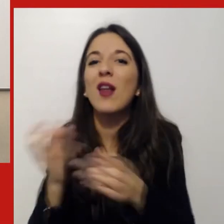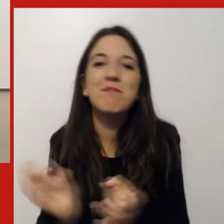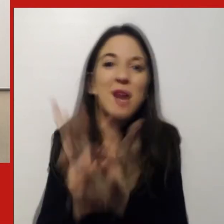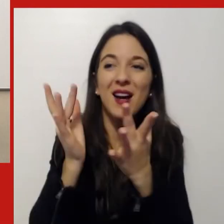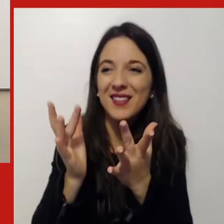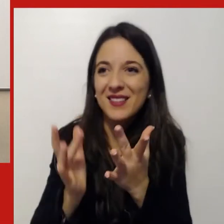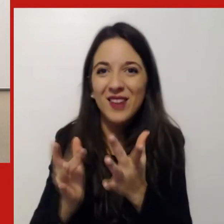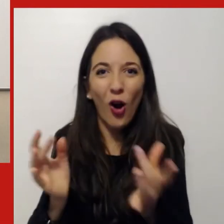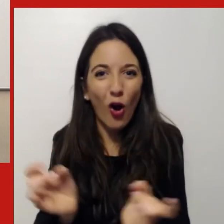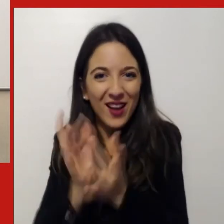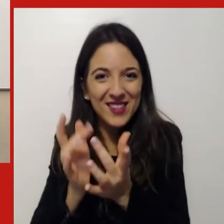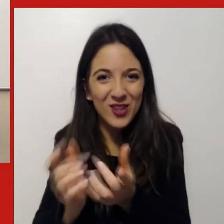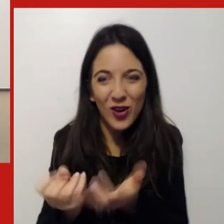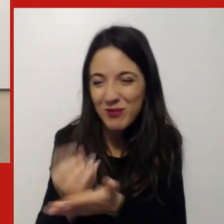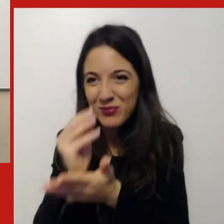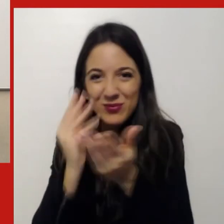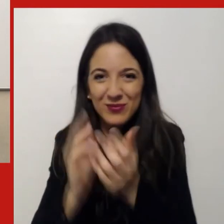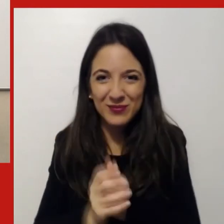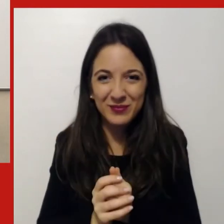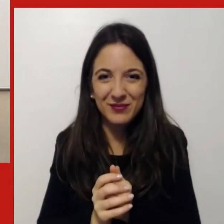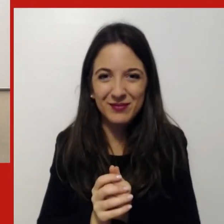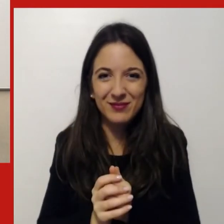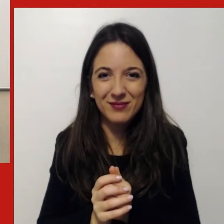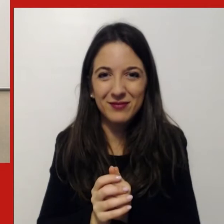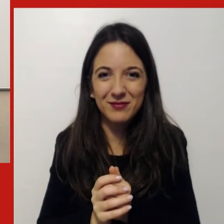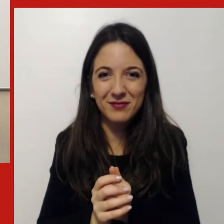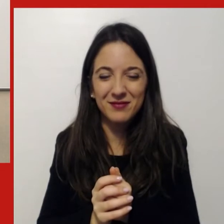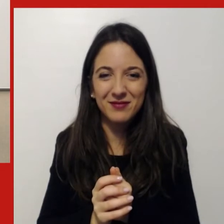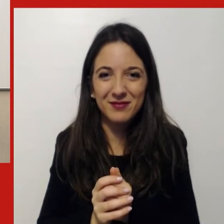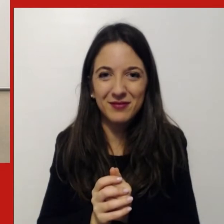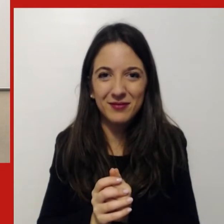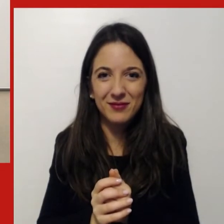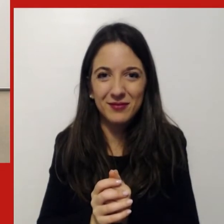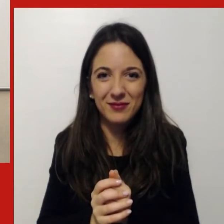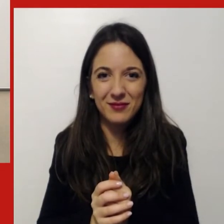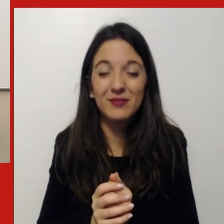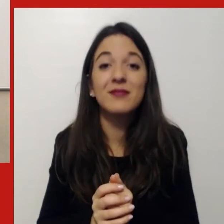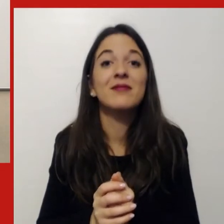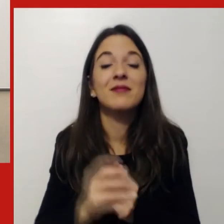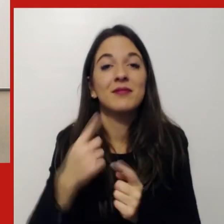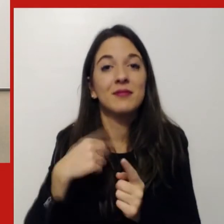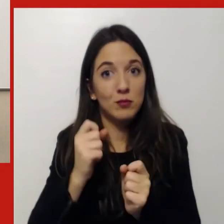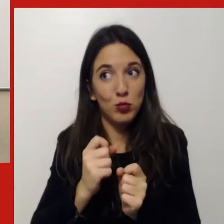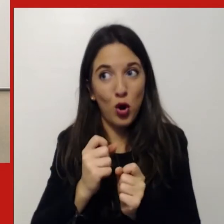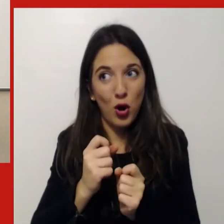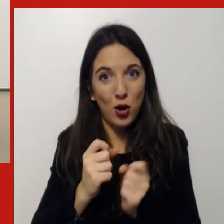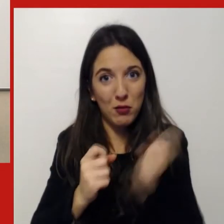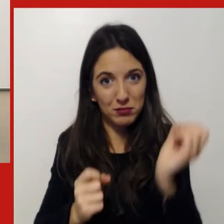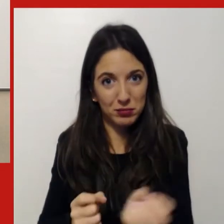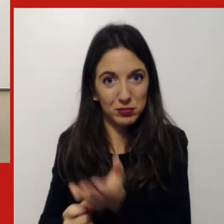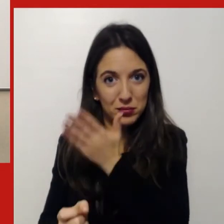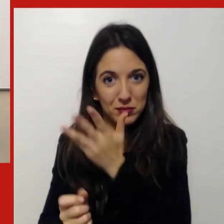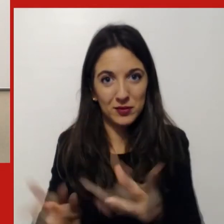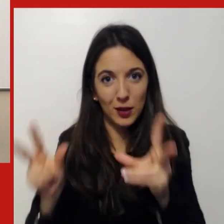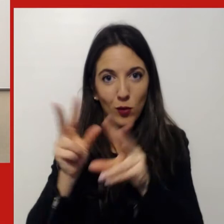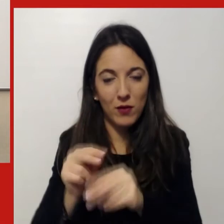continuare con la nostra presentazione. e che